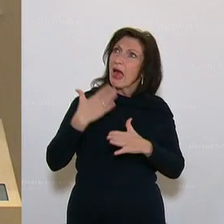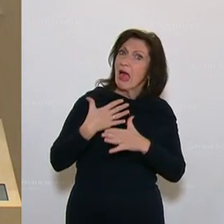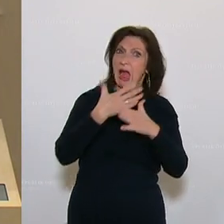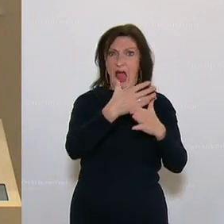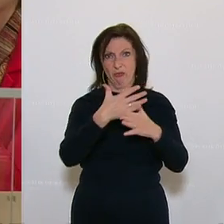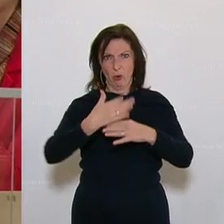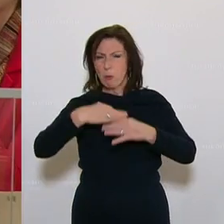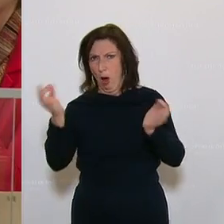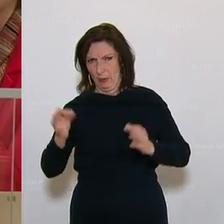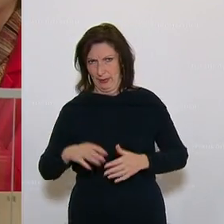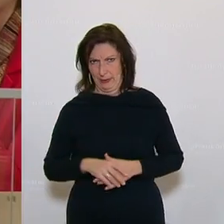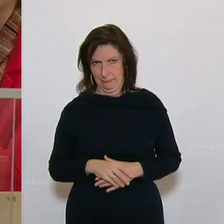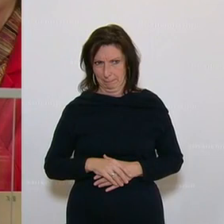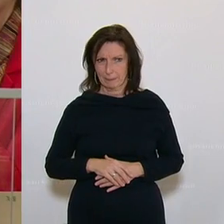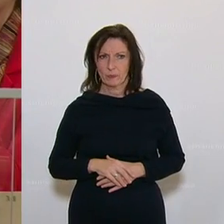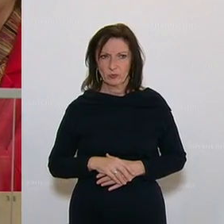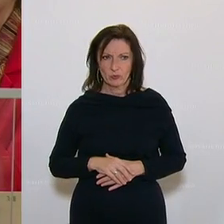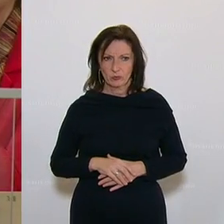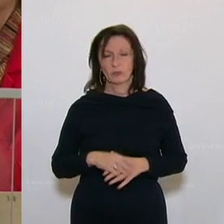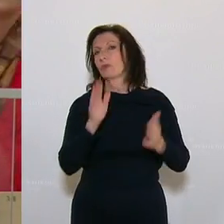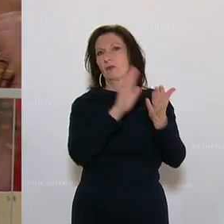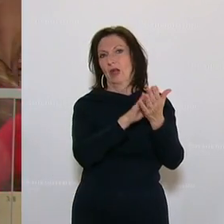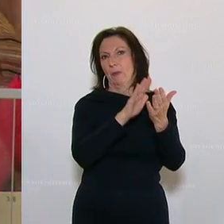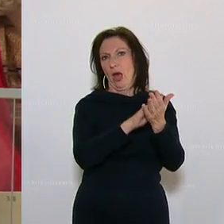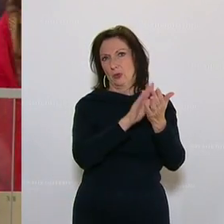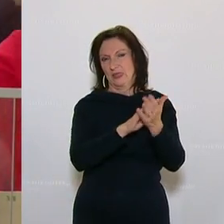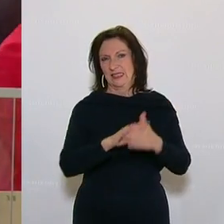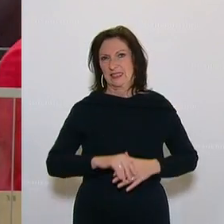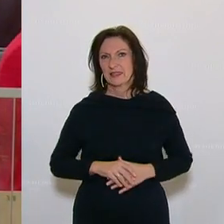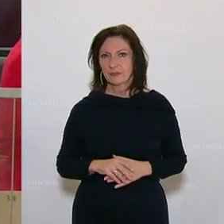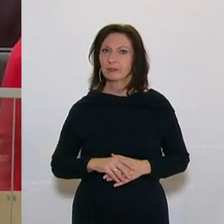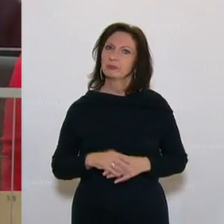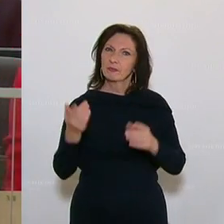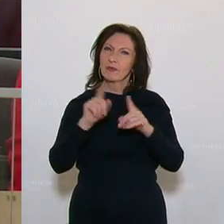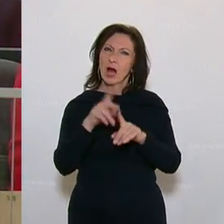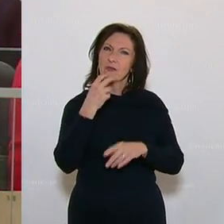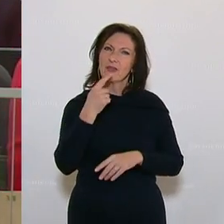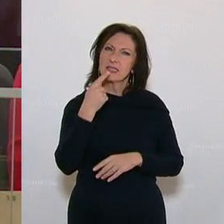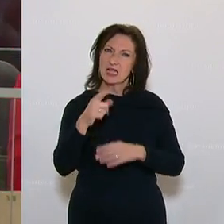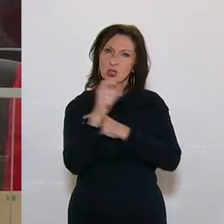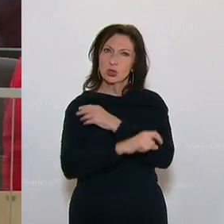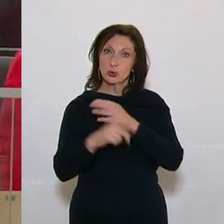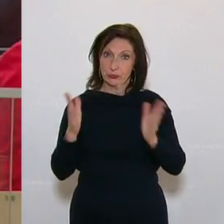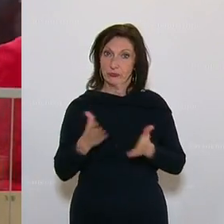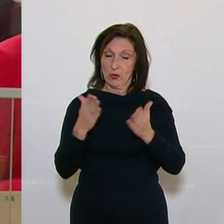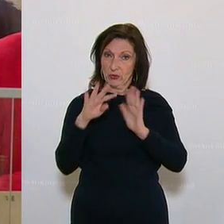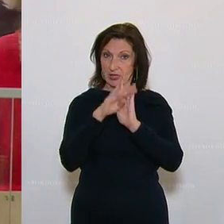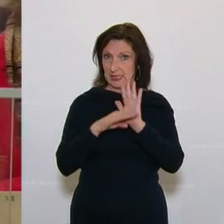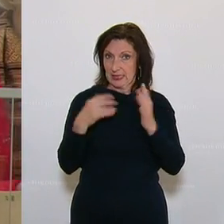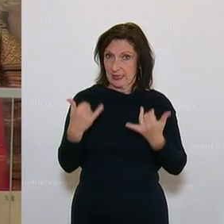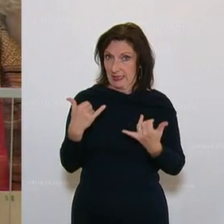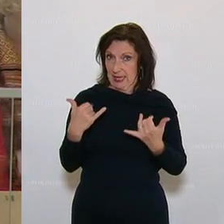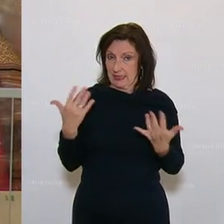unterstützen. Ich möchte auch noch erwähnen, das Studienförderungsgesetz, das heute sozusagen